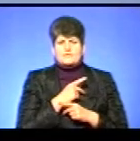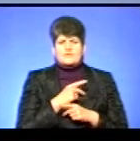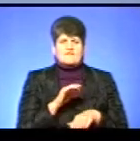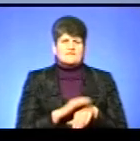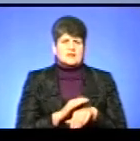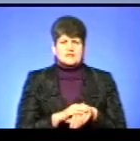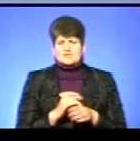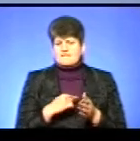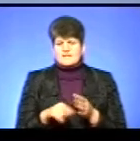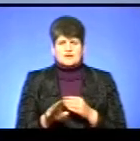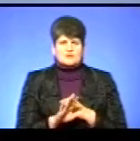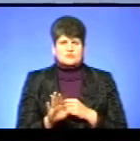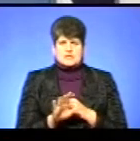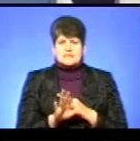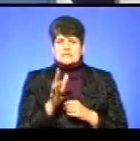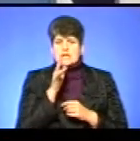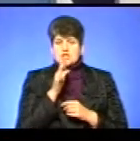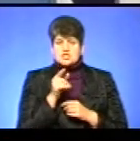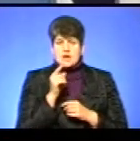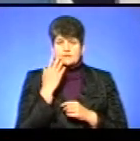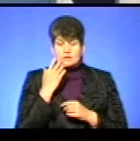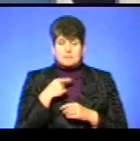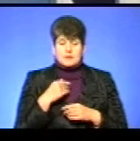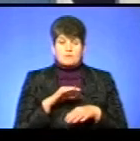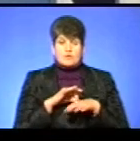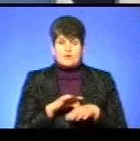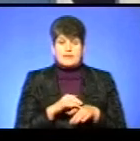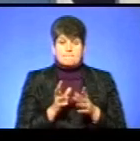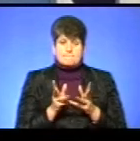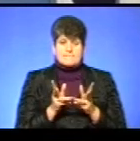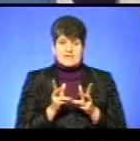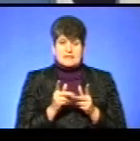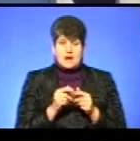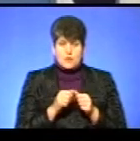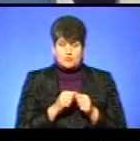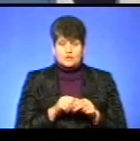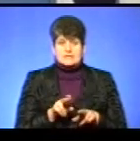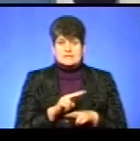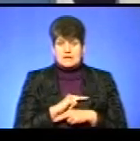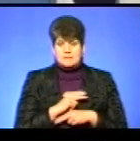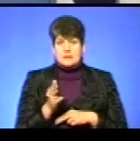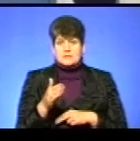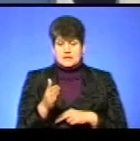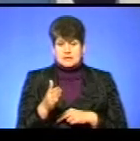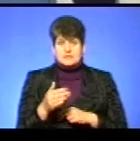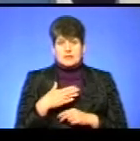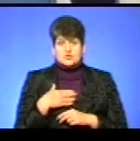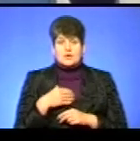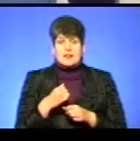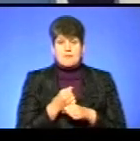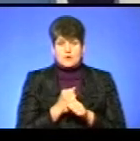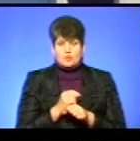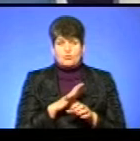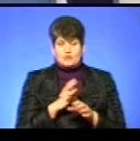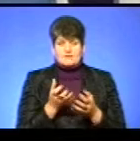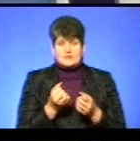це виключається. На час, якраз як ми проводили підрахунок загиблих птахів, в нашій лабораторії були